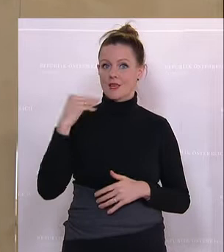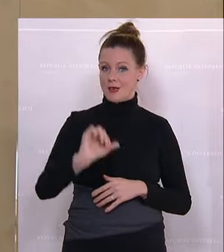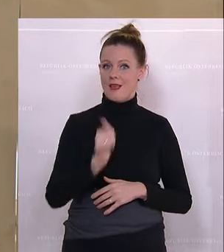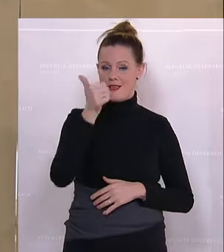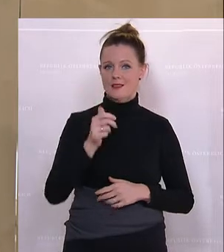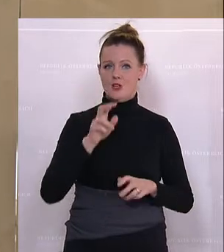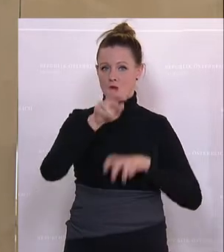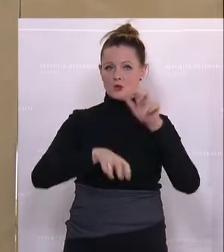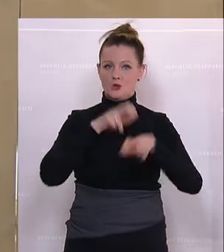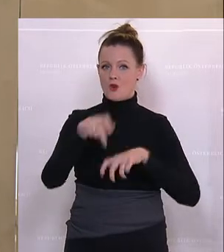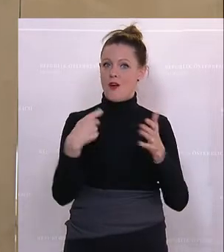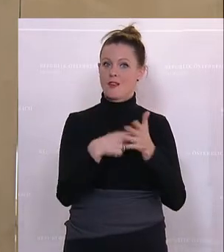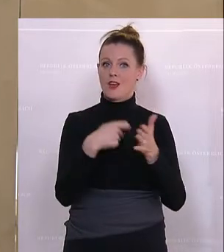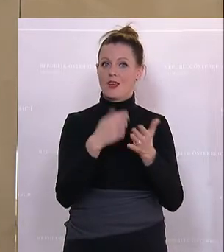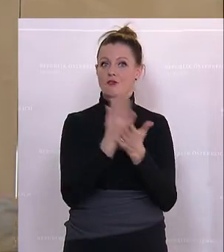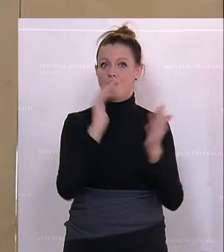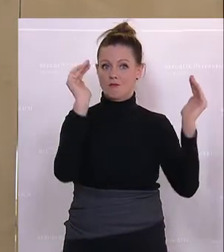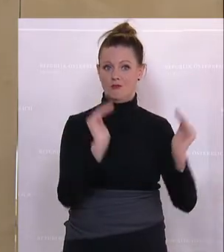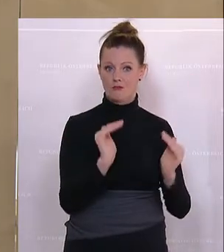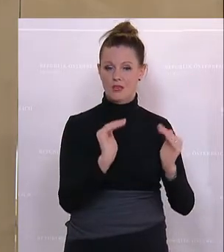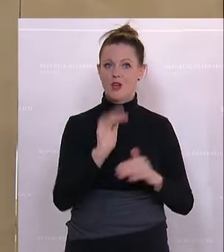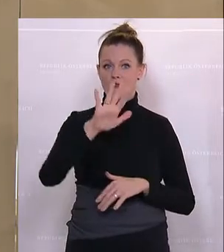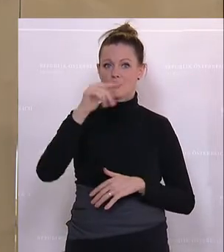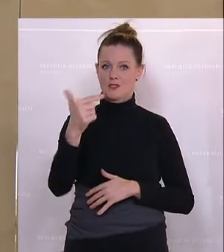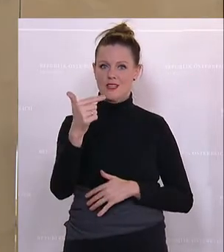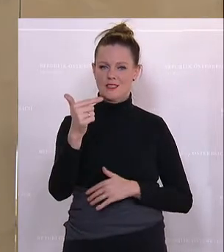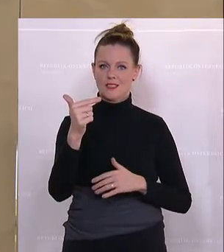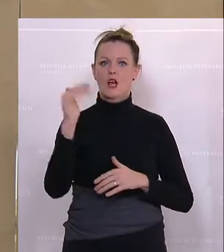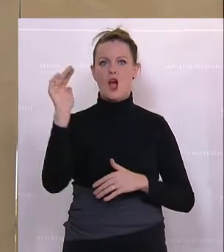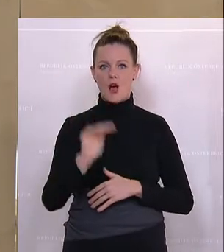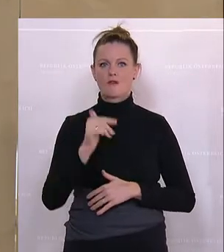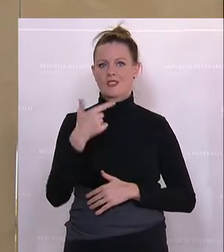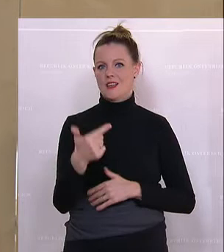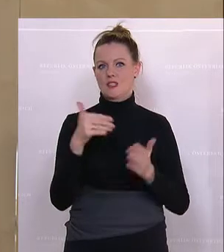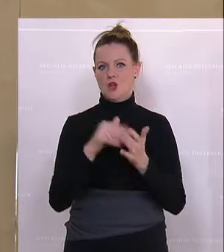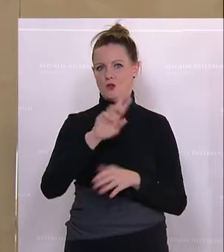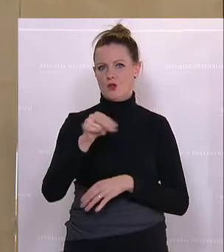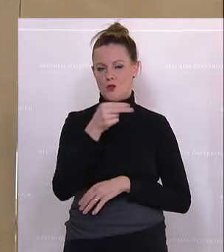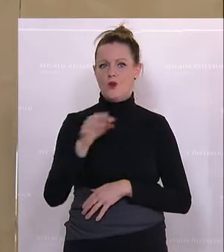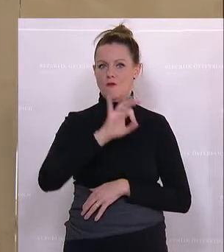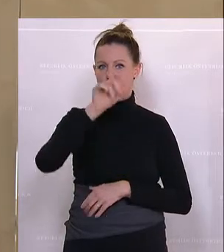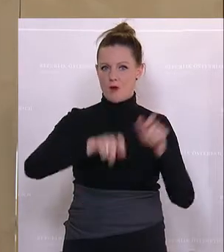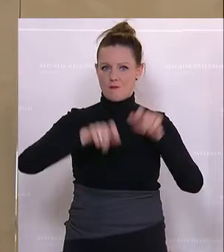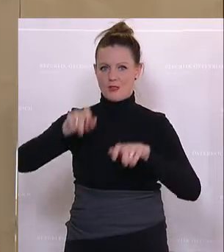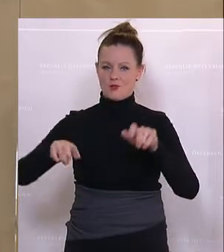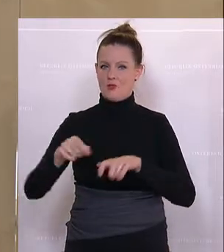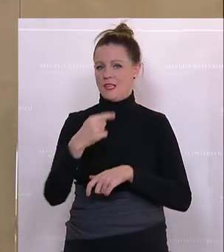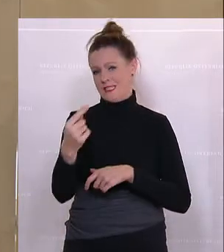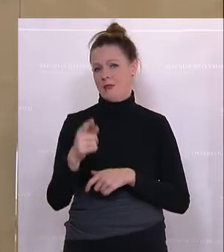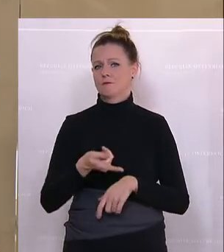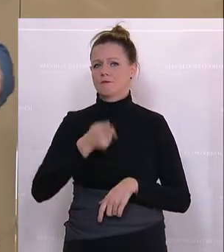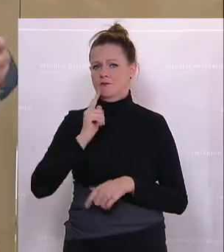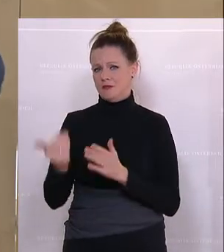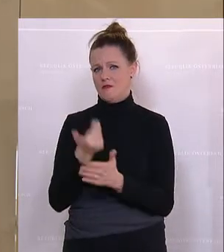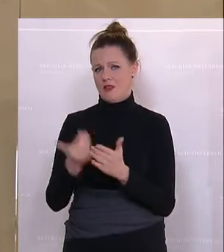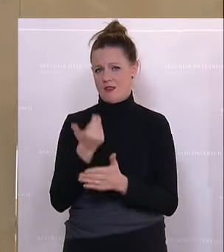Steuertarif bereits abgesenkt von 25 auf 20.000 Euro. Für diejenigen, die wenig verdienen,